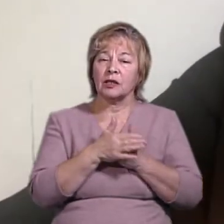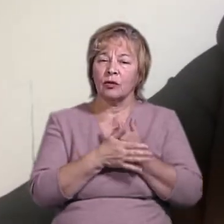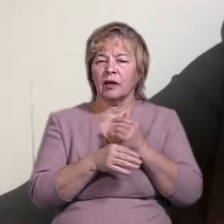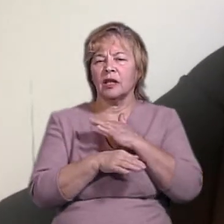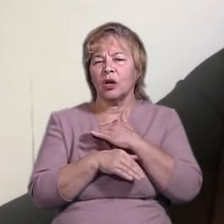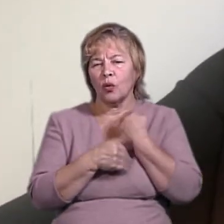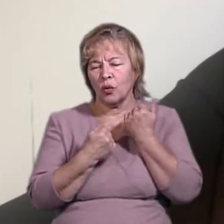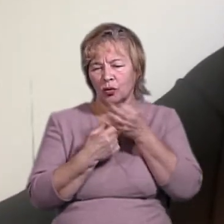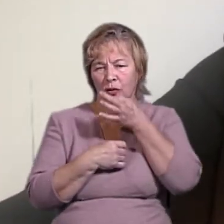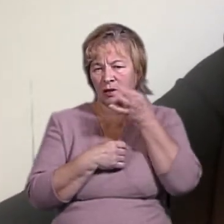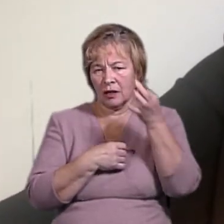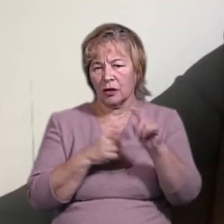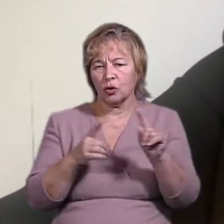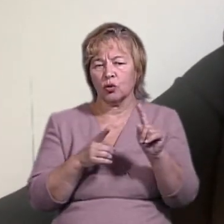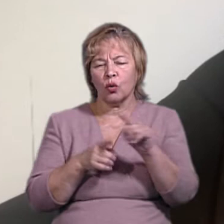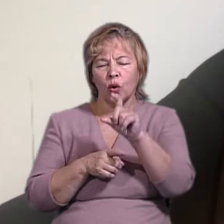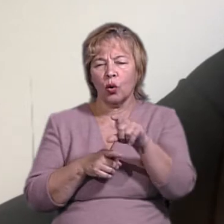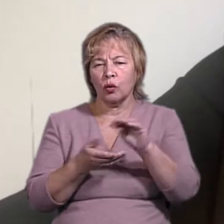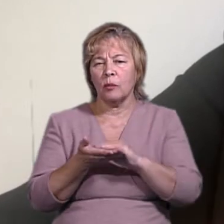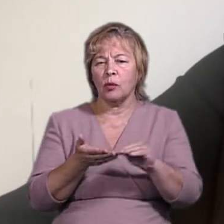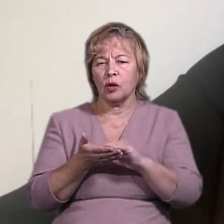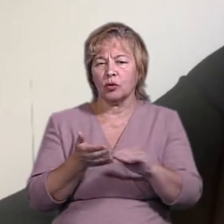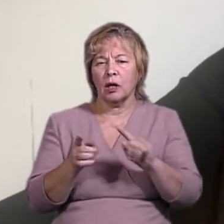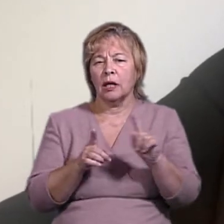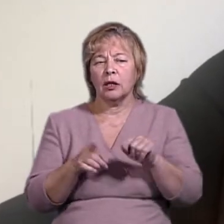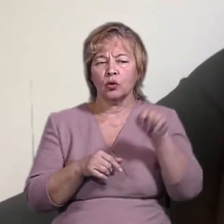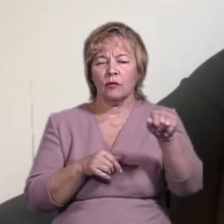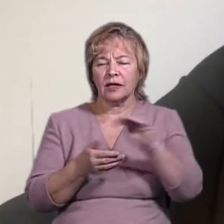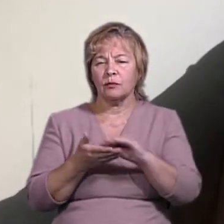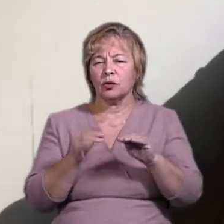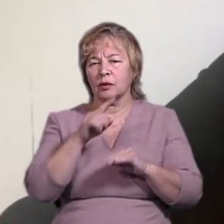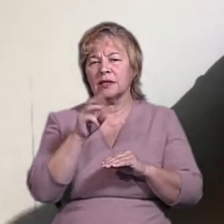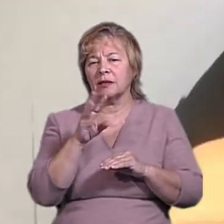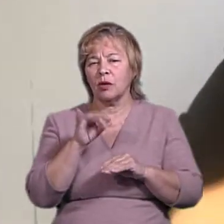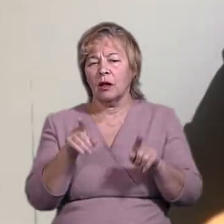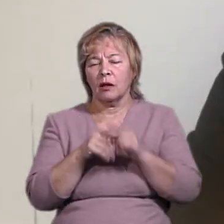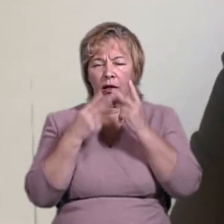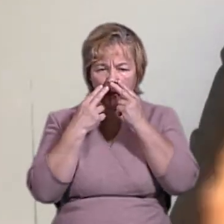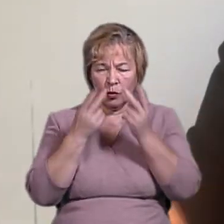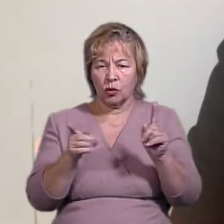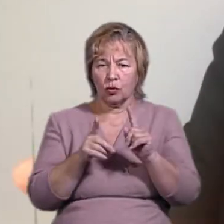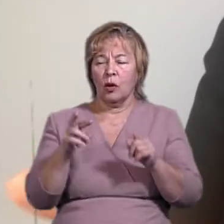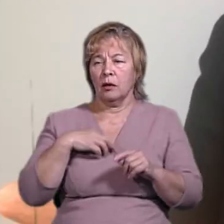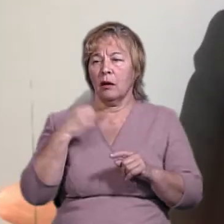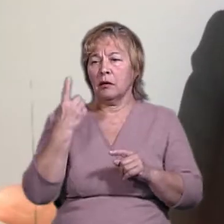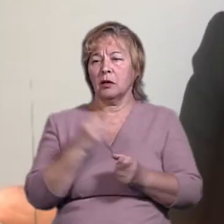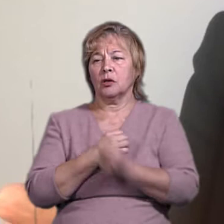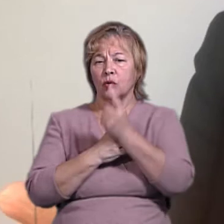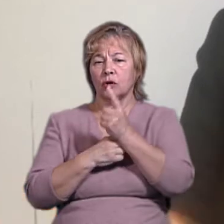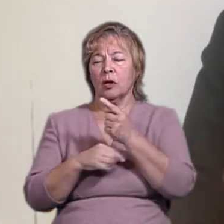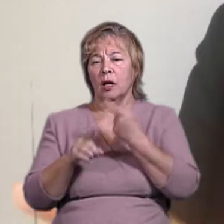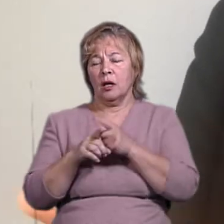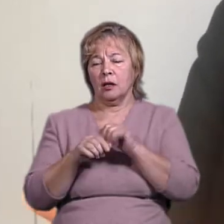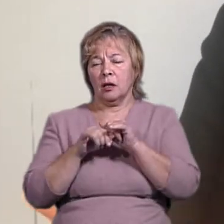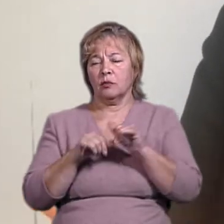хочу розповідати, що саме пишуть люди або що пишуть у вас у ЗМІ, тому що це буде виглядати так, що я є джерелом розповсюдження цих